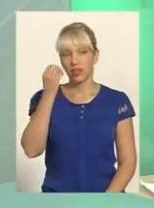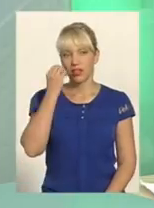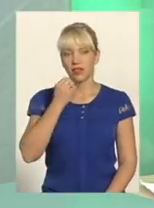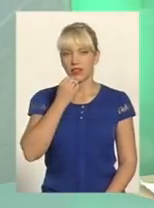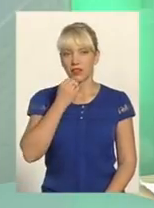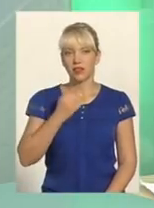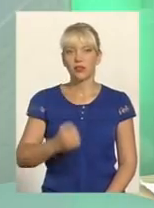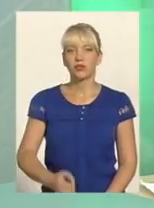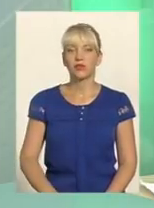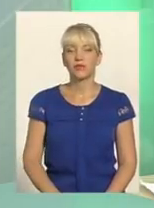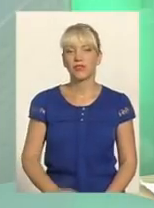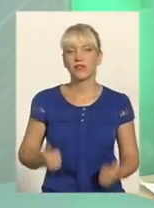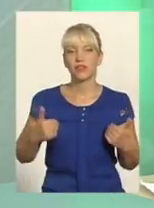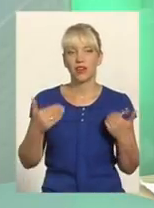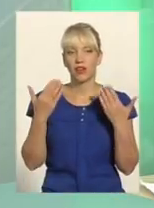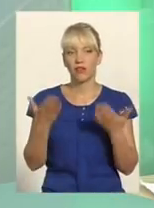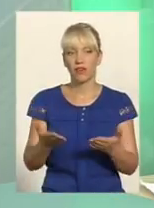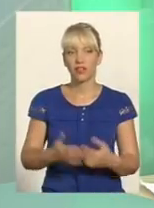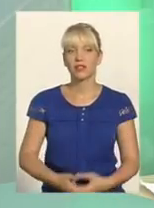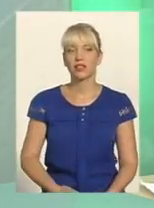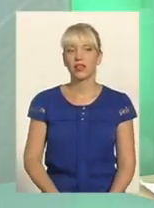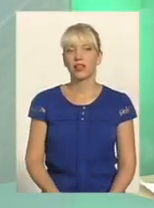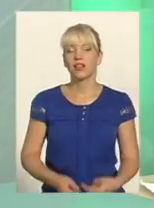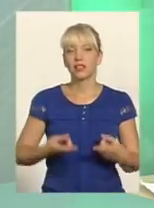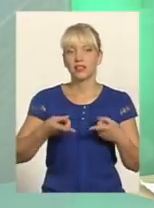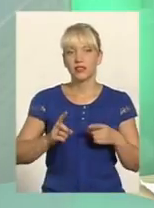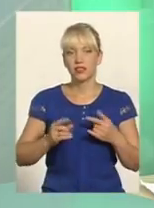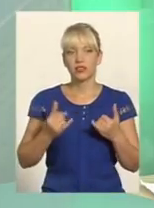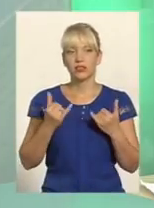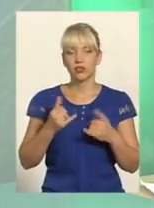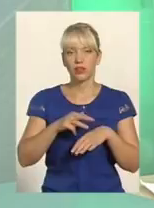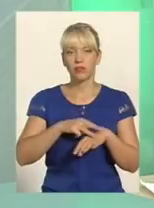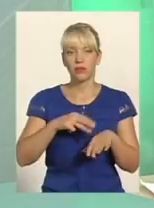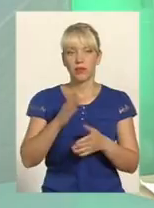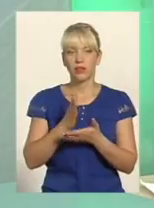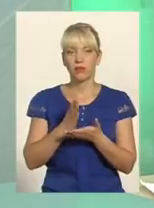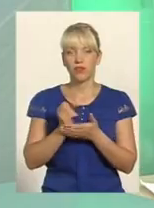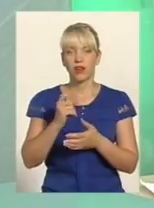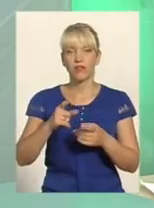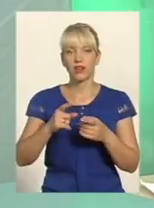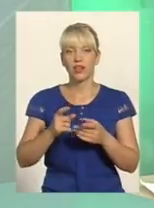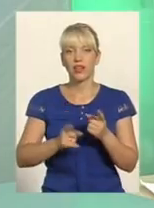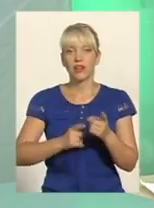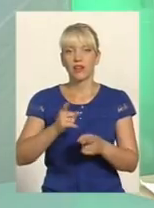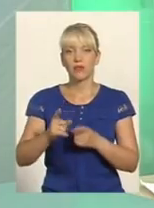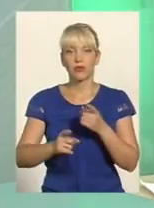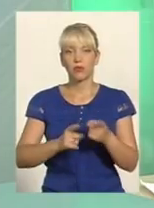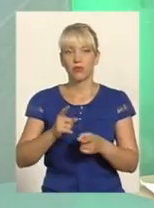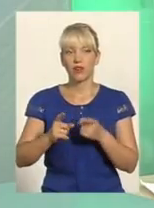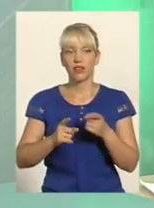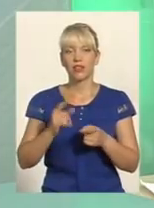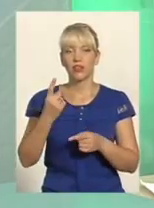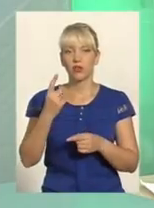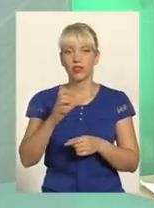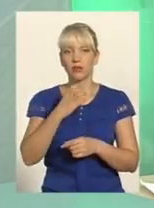Вітаю, шановні телеглядачі Дійсно, сьогодні міліція перебуває в стадії реформування І одним із